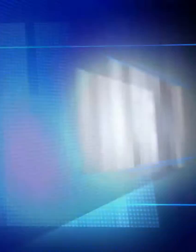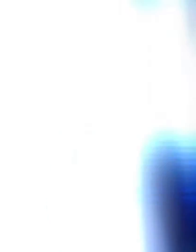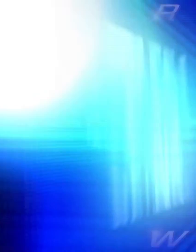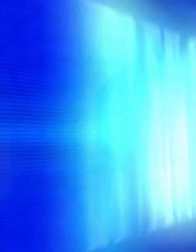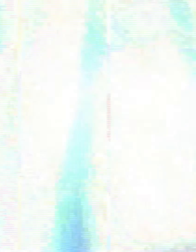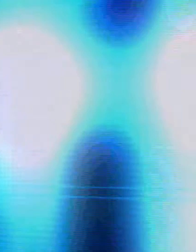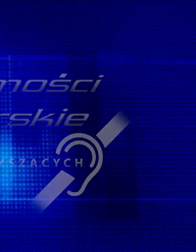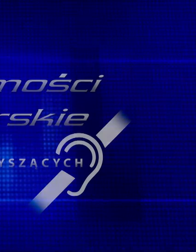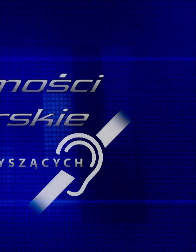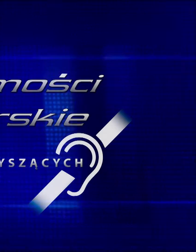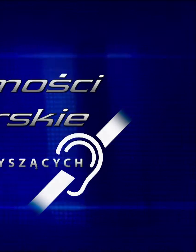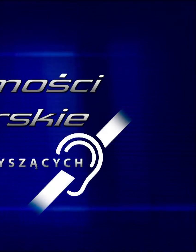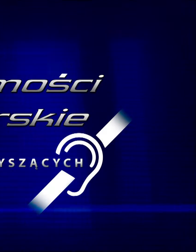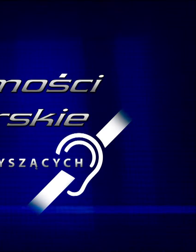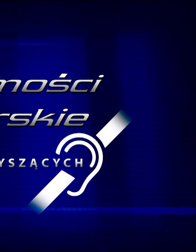Muzyka